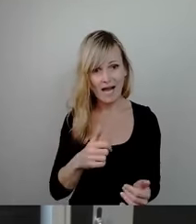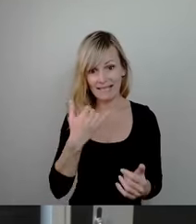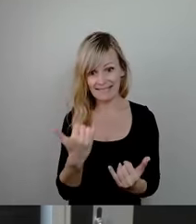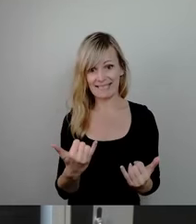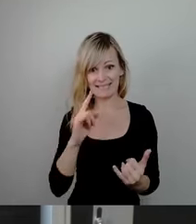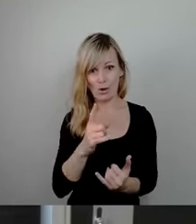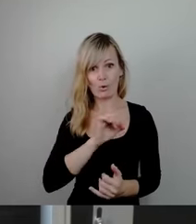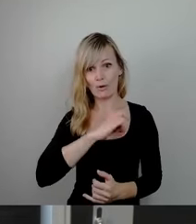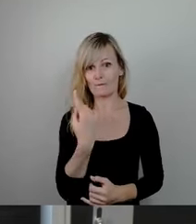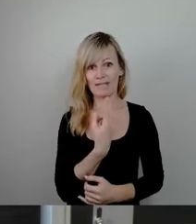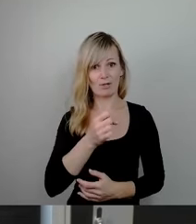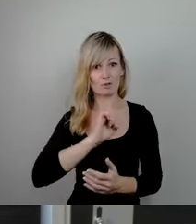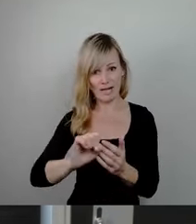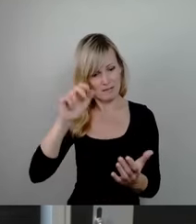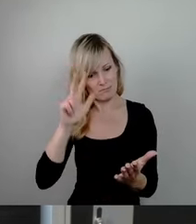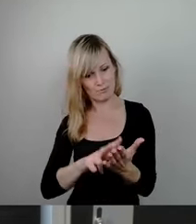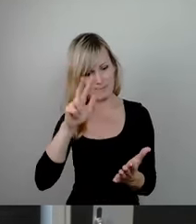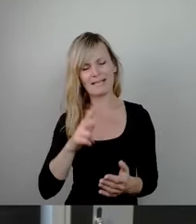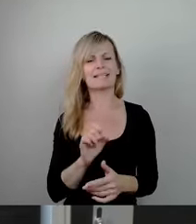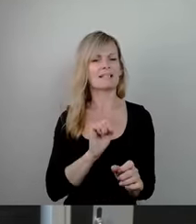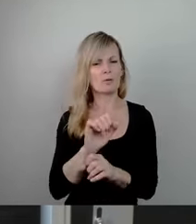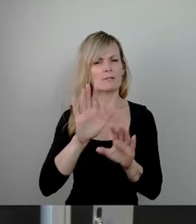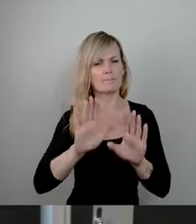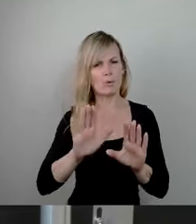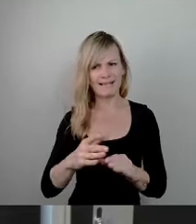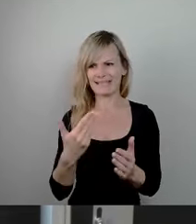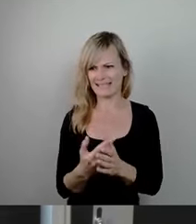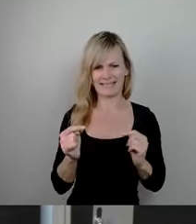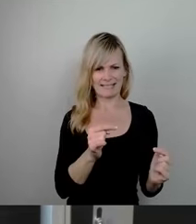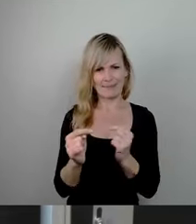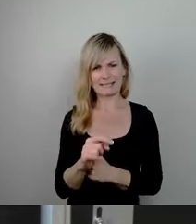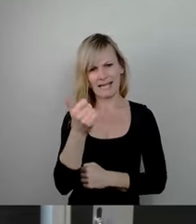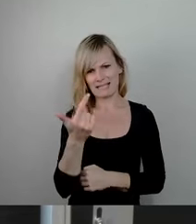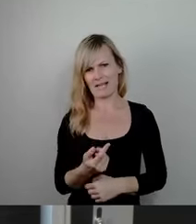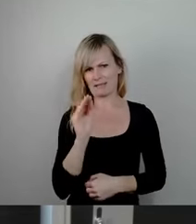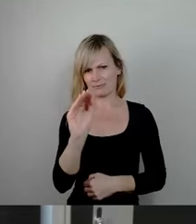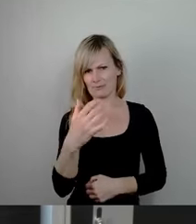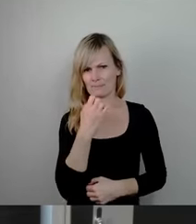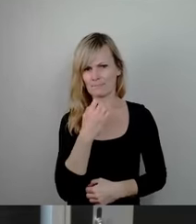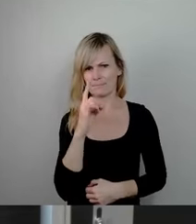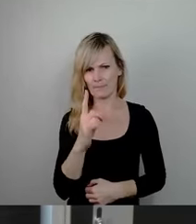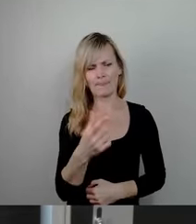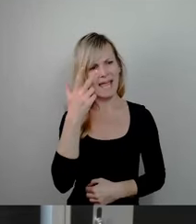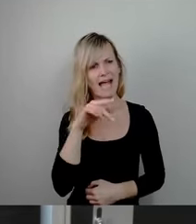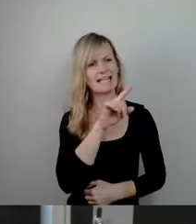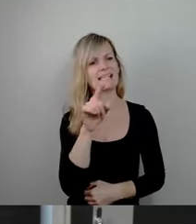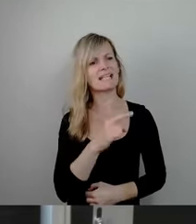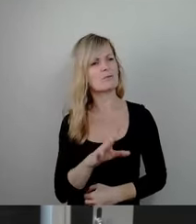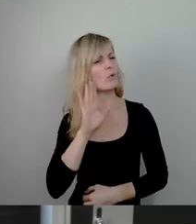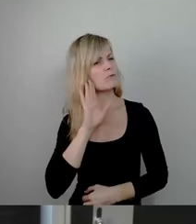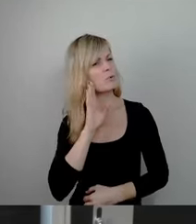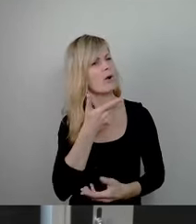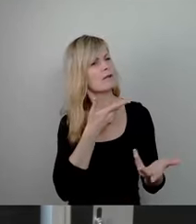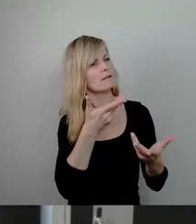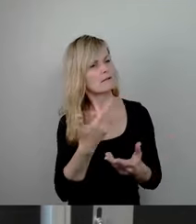Trotzdem muss ich schon noch ein, zwei Bemerkungen hier zu dieser Debatte auch loslassen. Also Herr Zastrow, wenn man Ihnen zuhört, könnte man den Eindruck gewinnen,